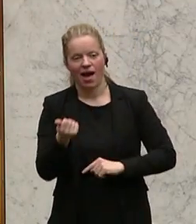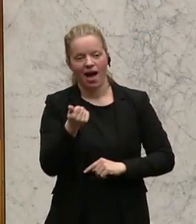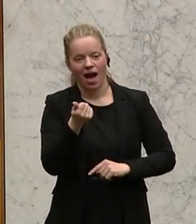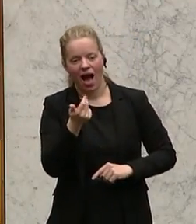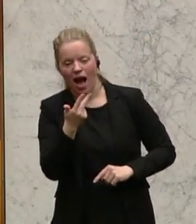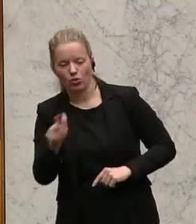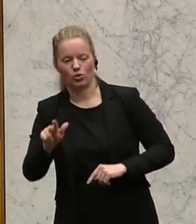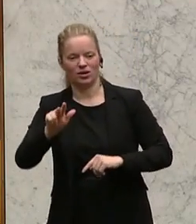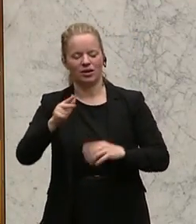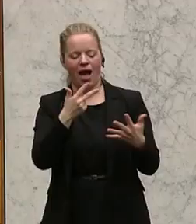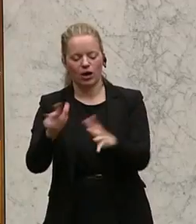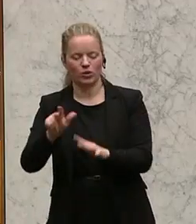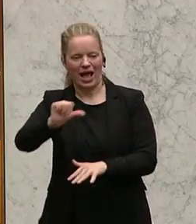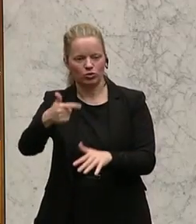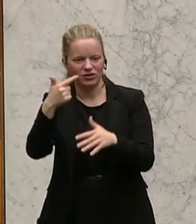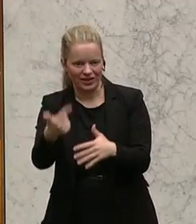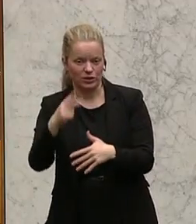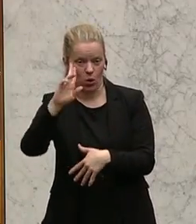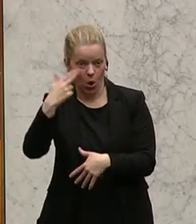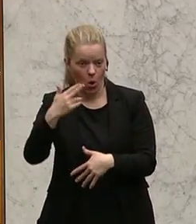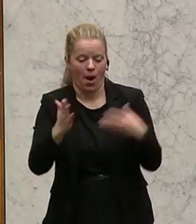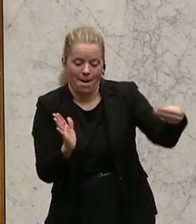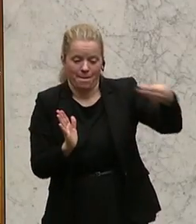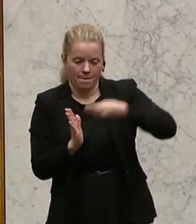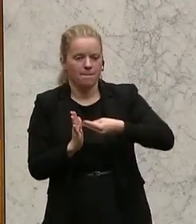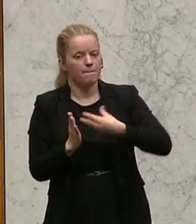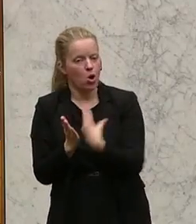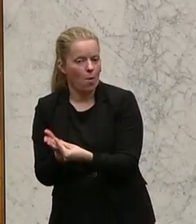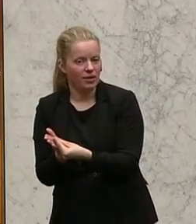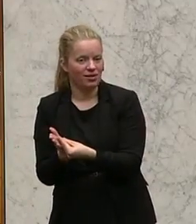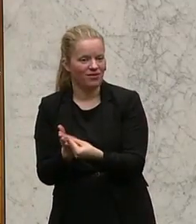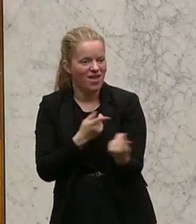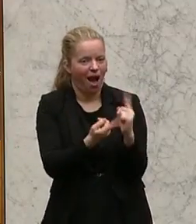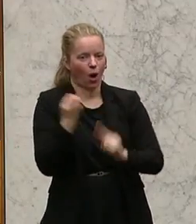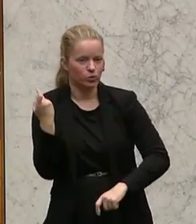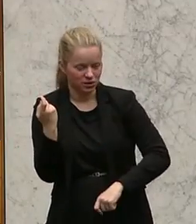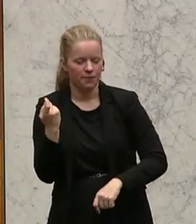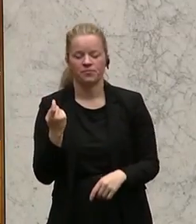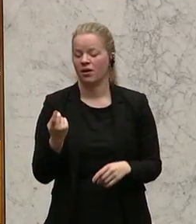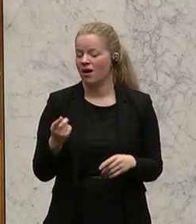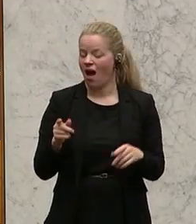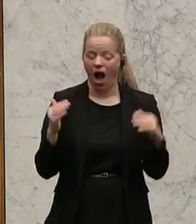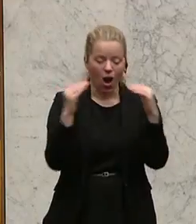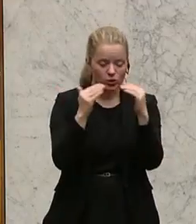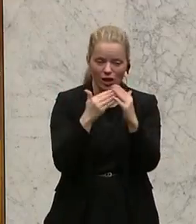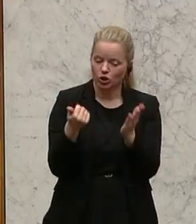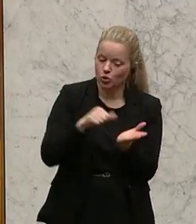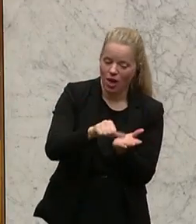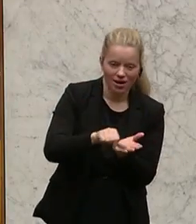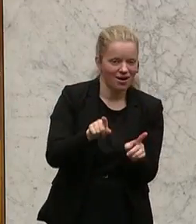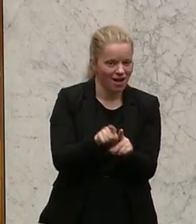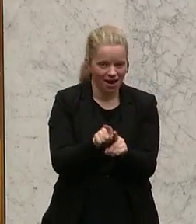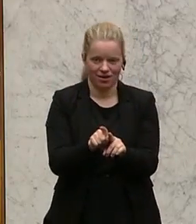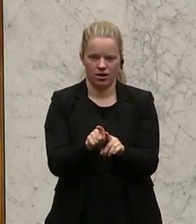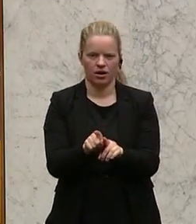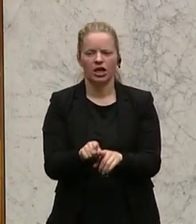Euro aus der Versicherung herausbekommen haben. Ein ähnliches Bild zeichnet sich bei der Ausgleichszulage. Geschätzter Herr Kollege